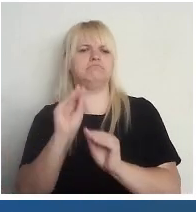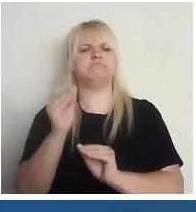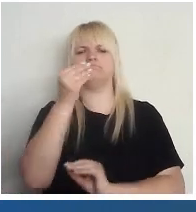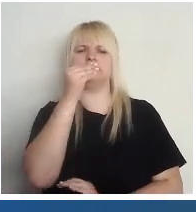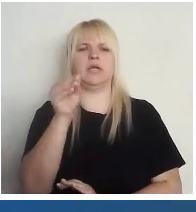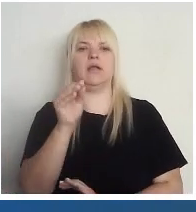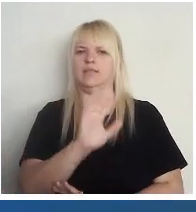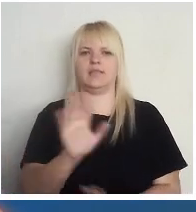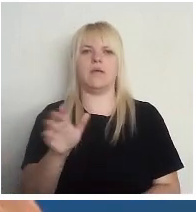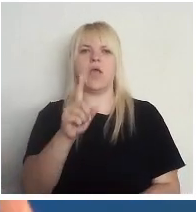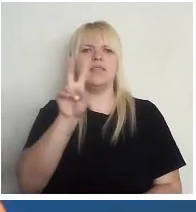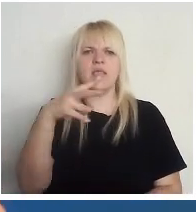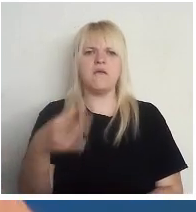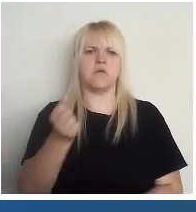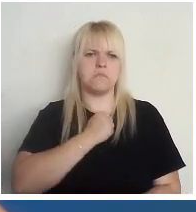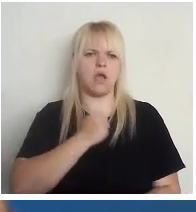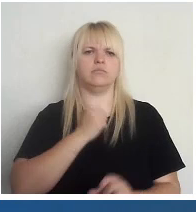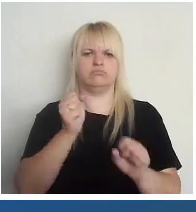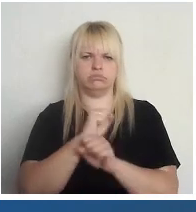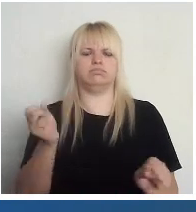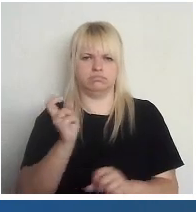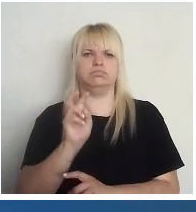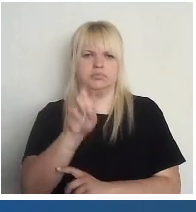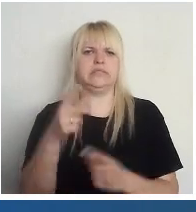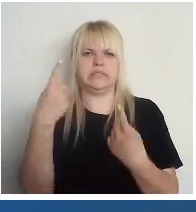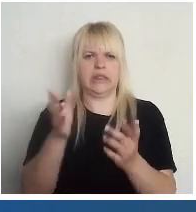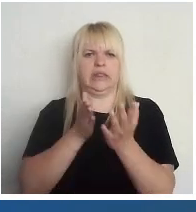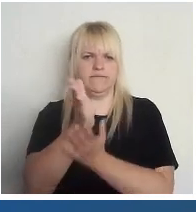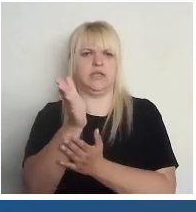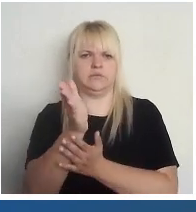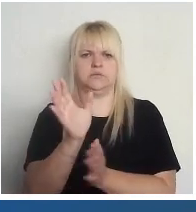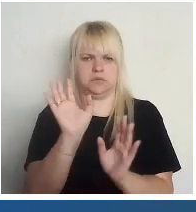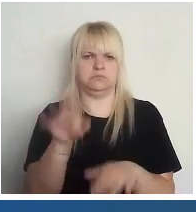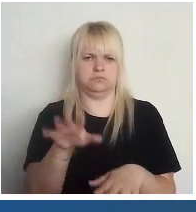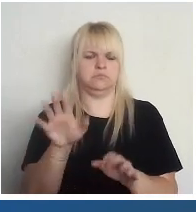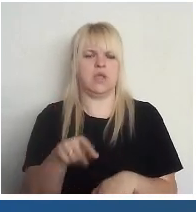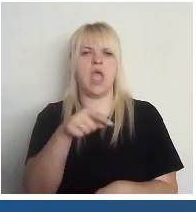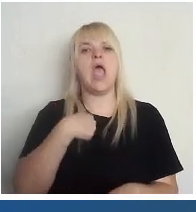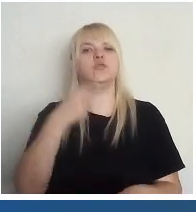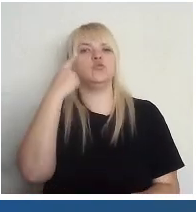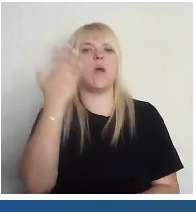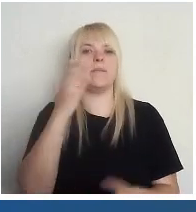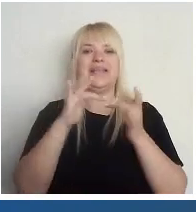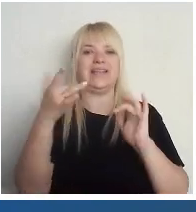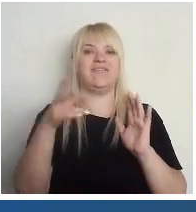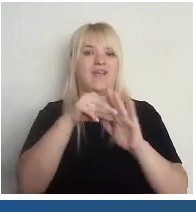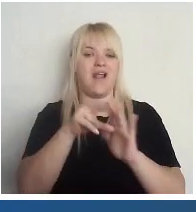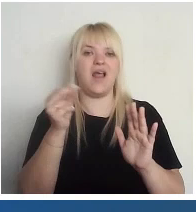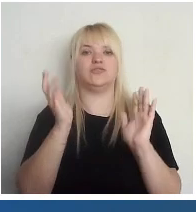nevajag baidīties doties kaut kādā citādākā virzienā. Es domāju, par elektroniskām vēlēšanām būs